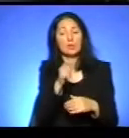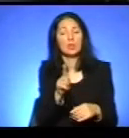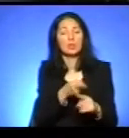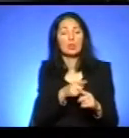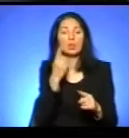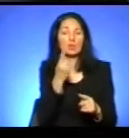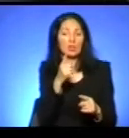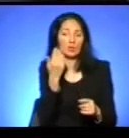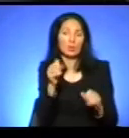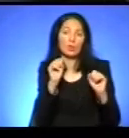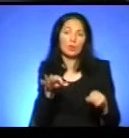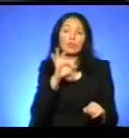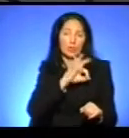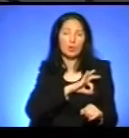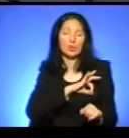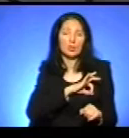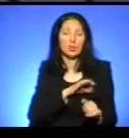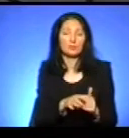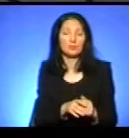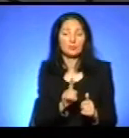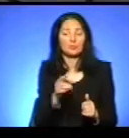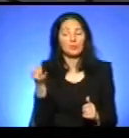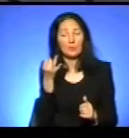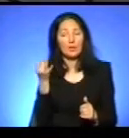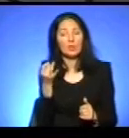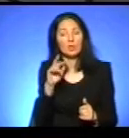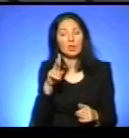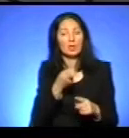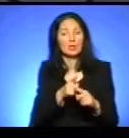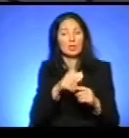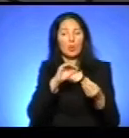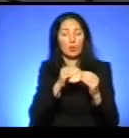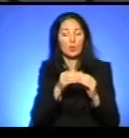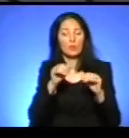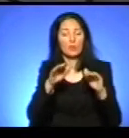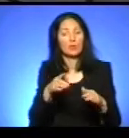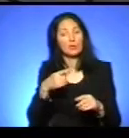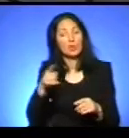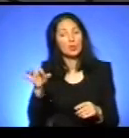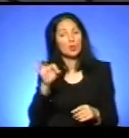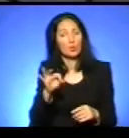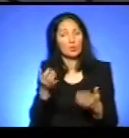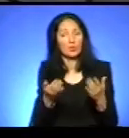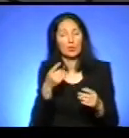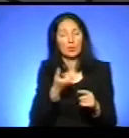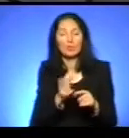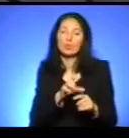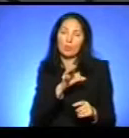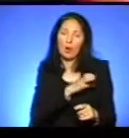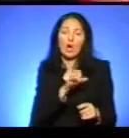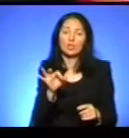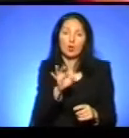вони можуть скористатися. Чи цікавилися ви, як ця проблема вирішується в інших областях, можливо, більш заможних?